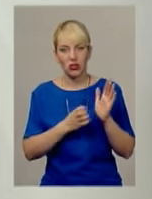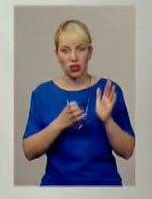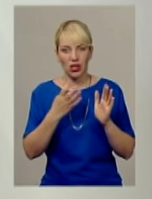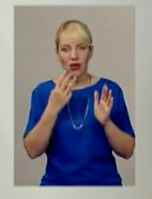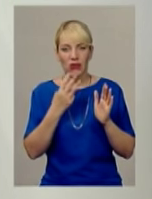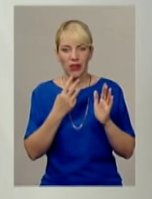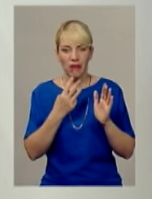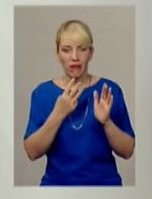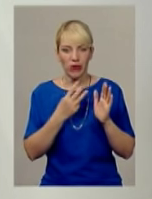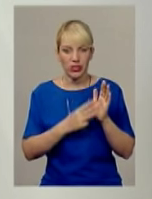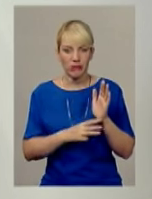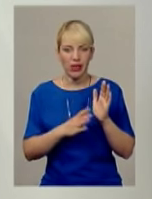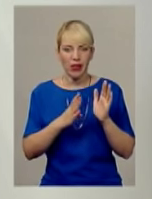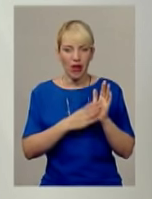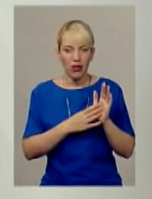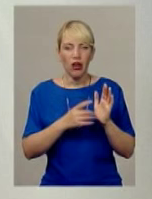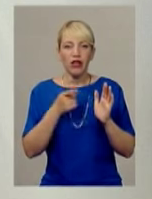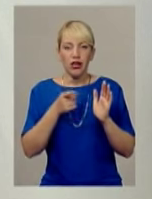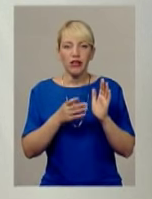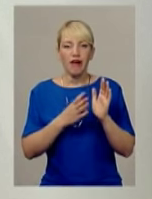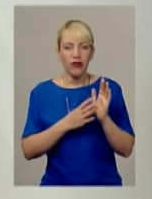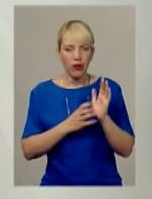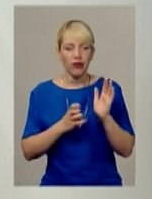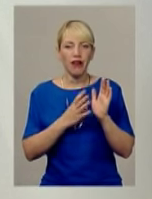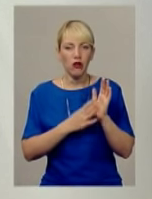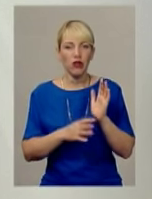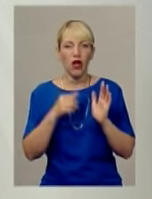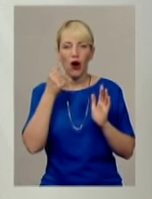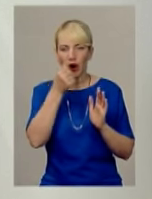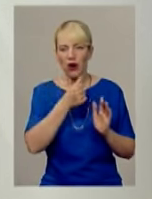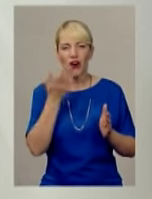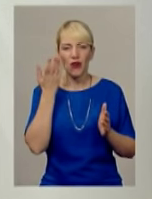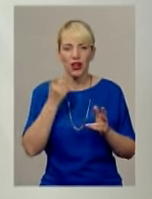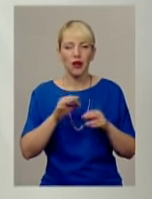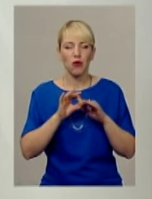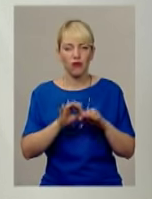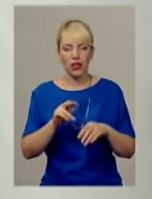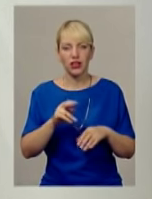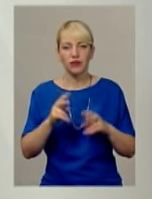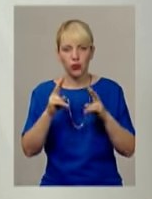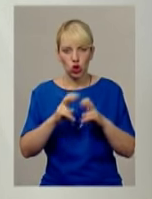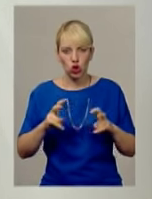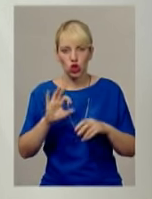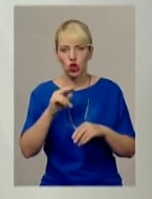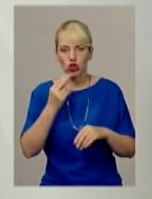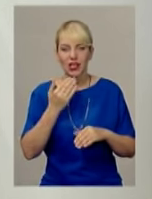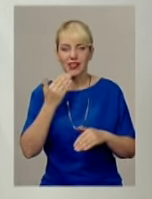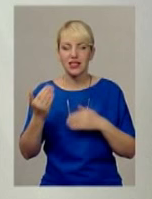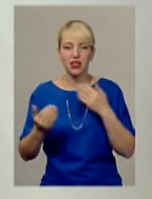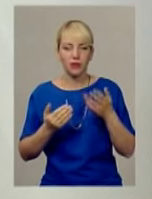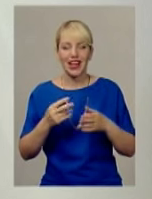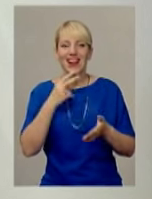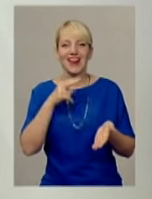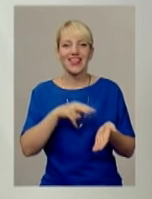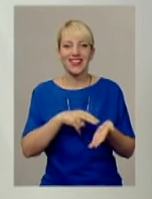-1990 року, коли провели досліджені соціологічні опитування Ленінградський